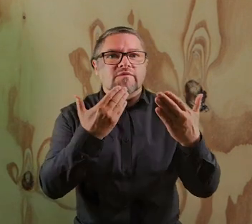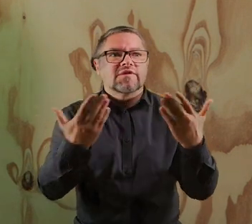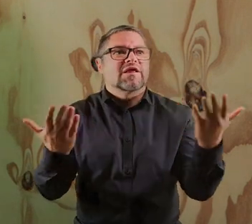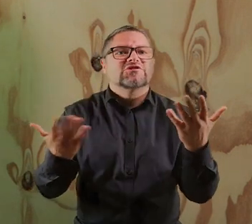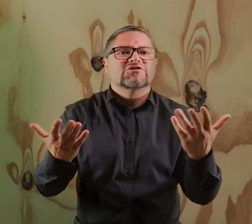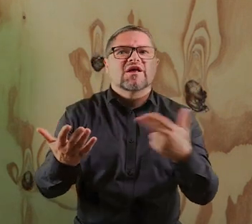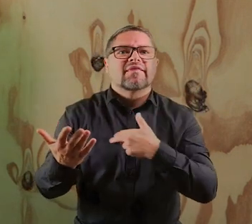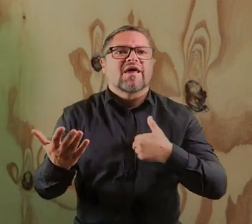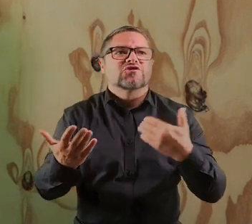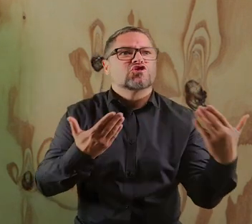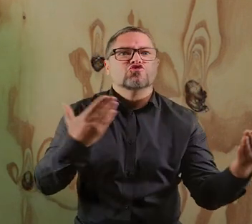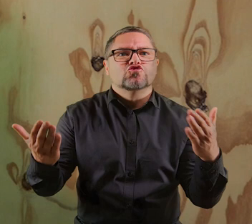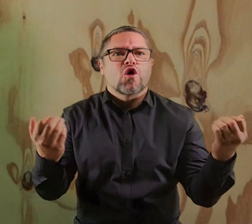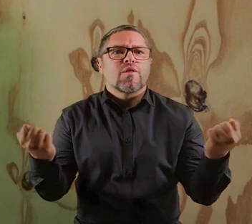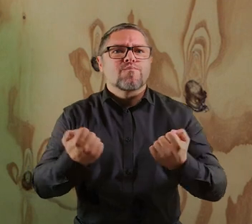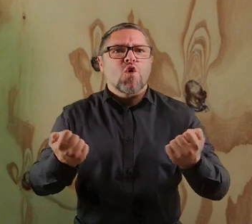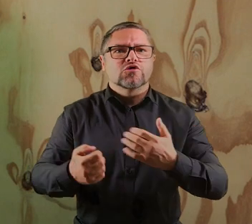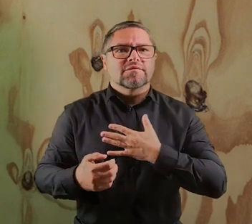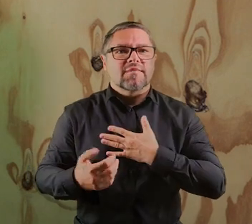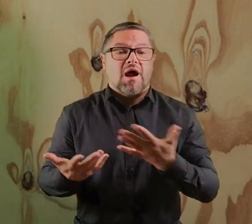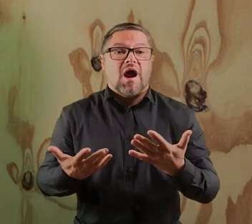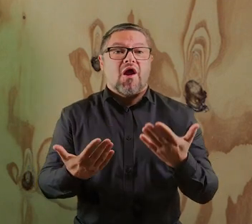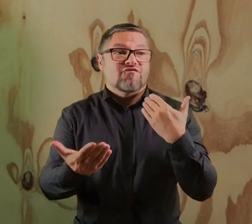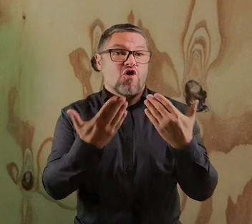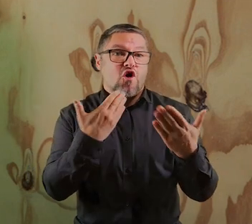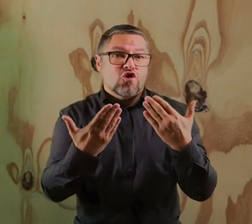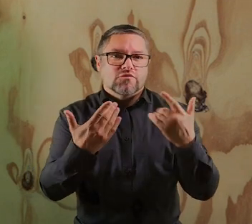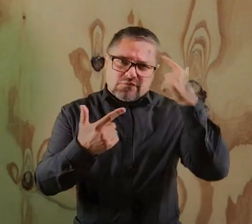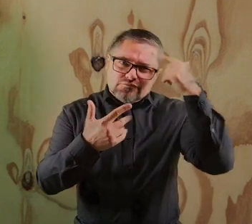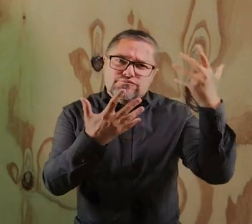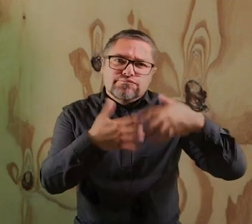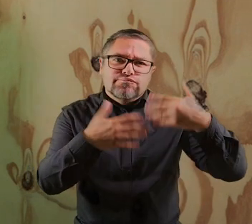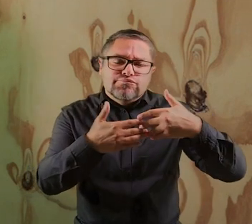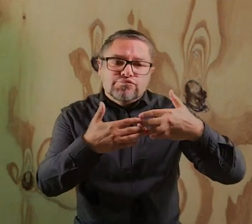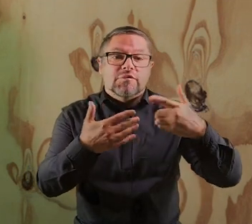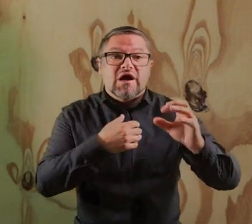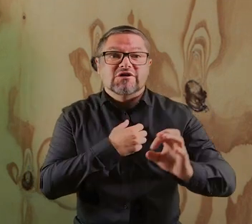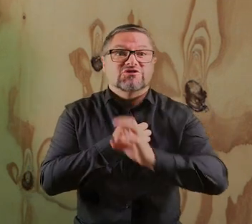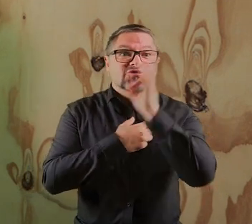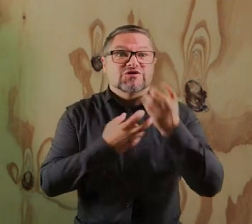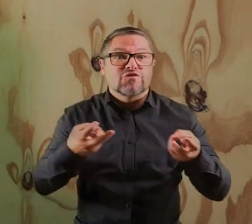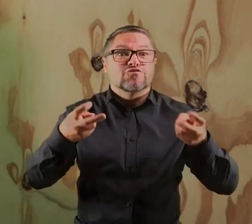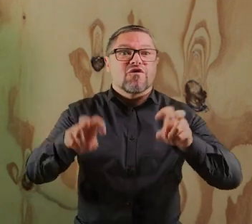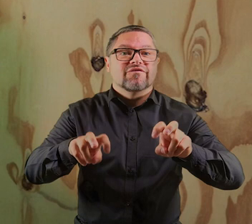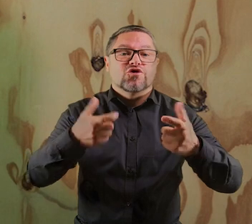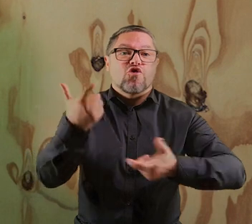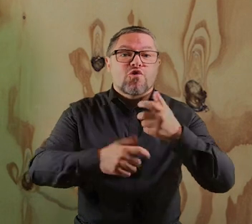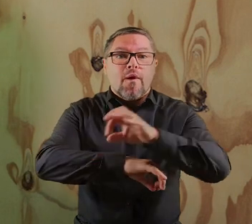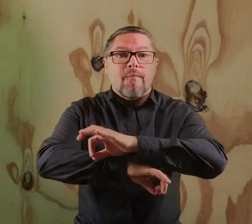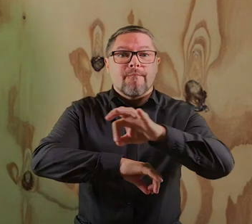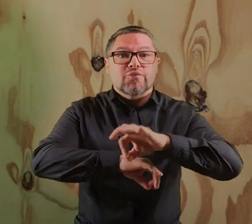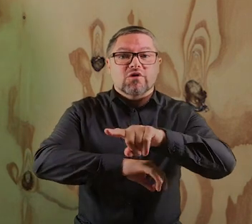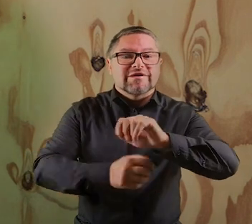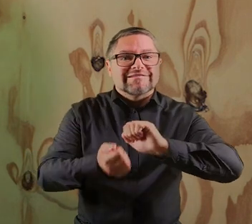tym, gdzie są te nasze mocne strony i gdzie w wyniku rozmów, burzy mówów jest szansa na powstanie takiego